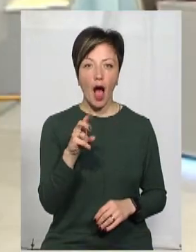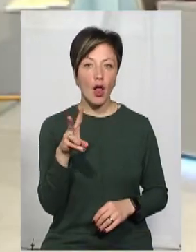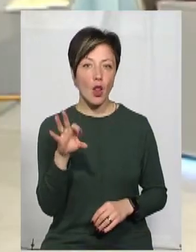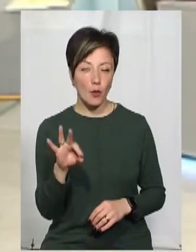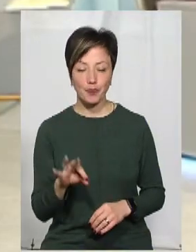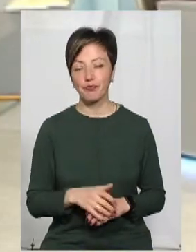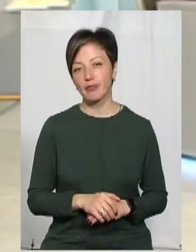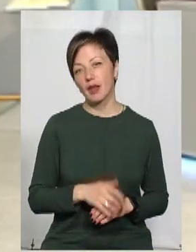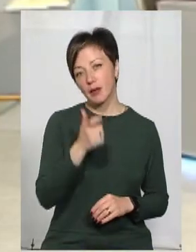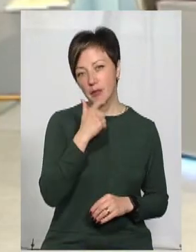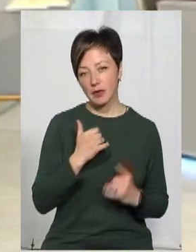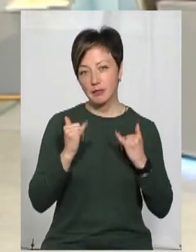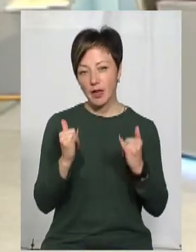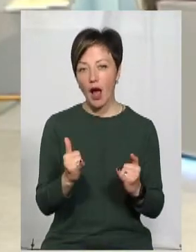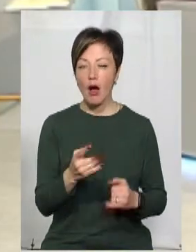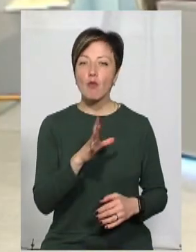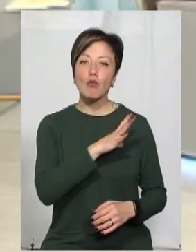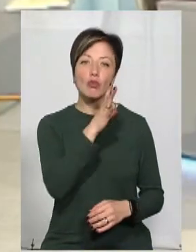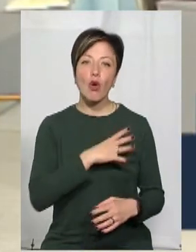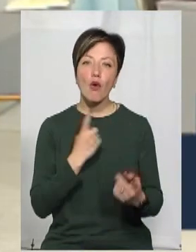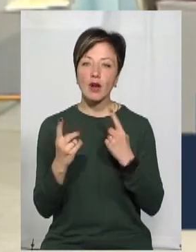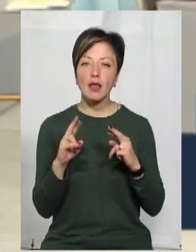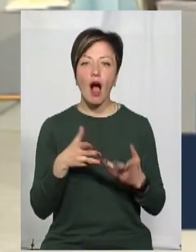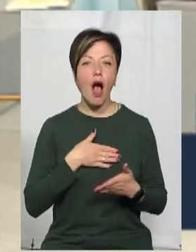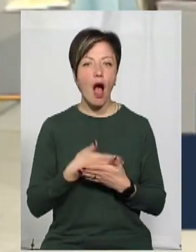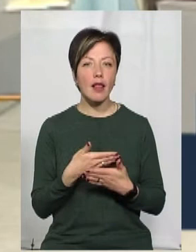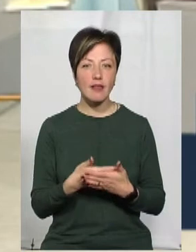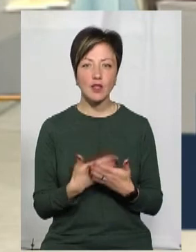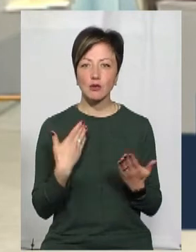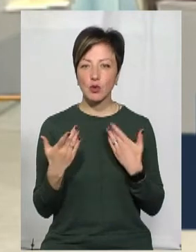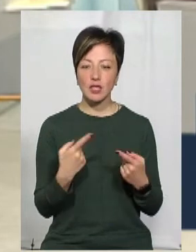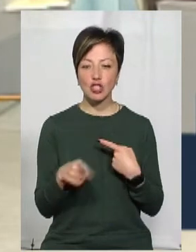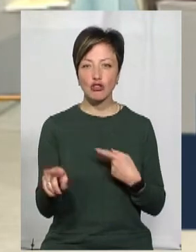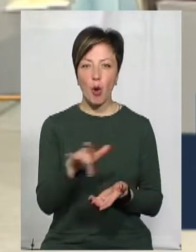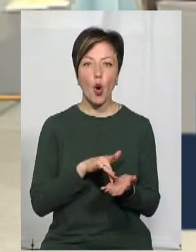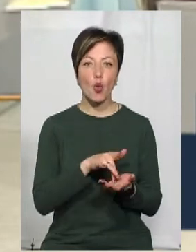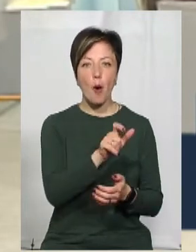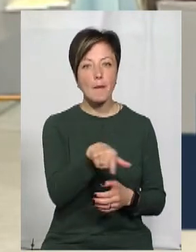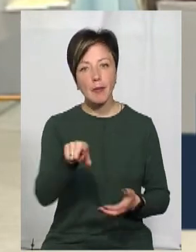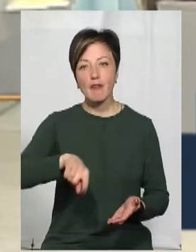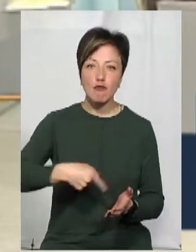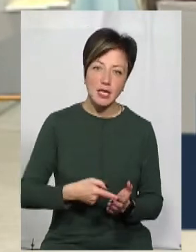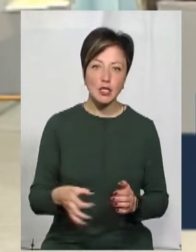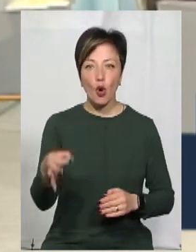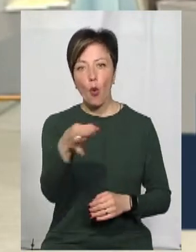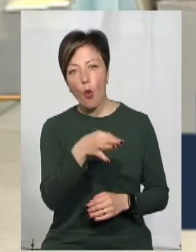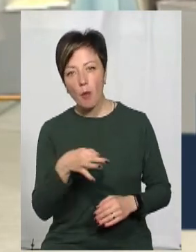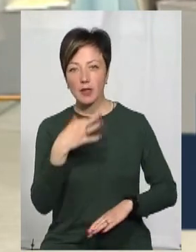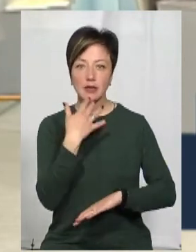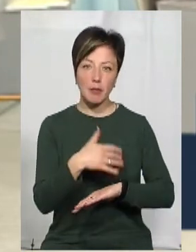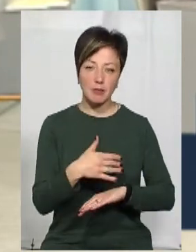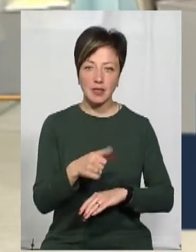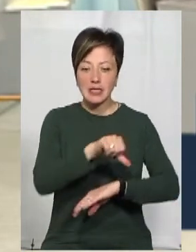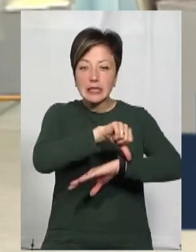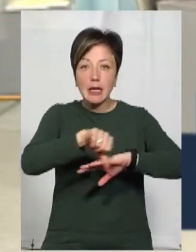студії. Пане Михайле, ми з вами говорили про те, наскільки активно ви спілкуєтеся із іншими Ромами у місті, а можливо, і в області, а можливо, і за її